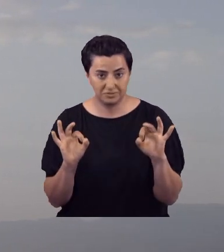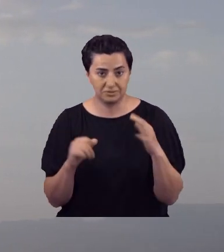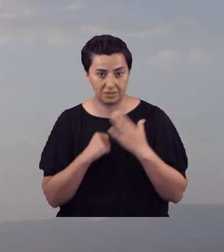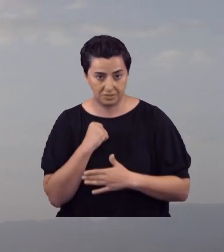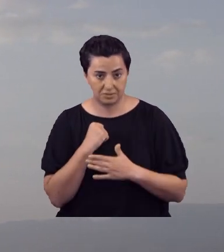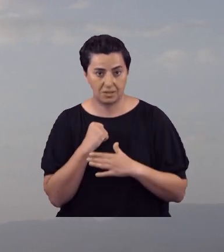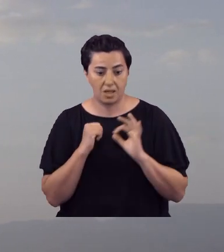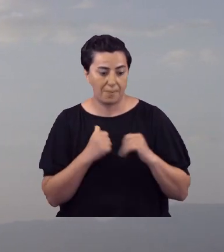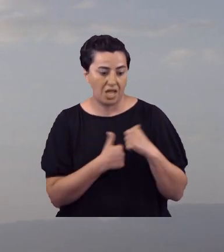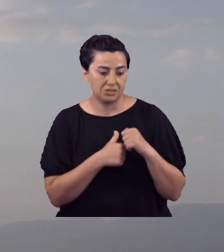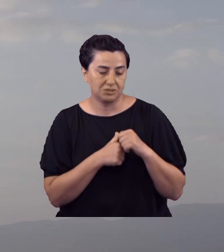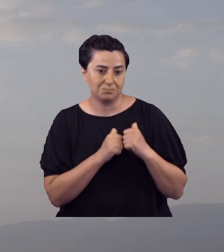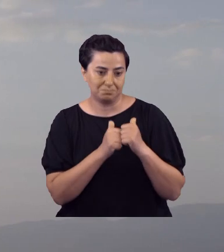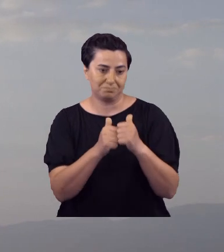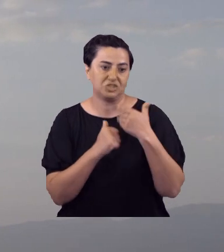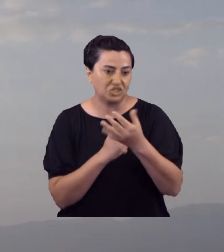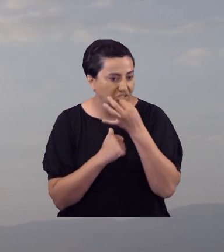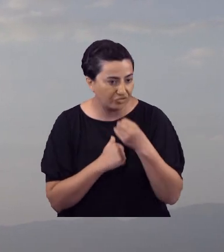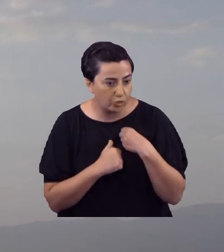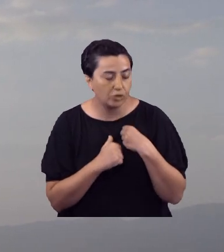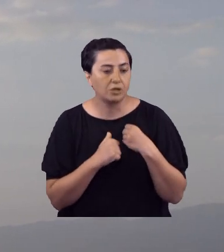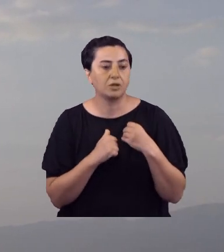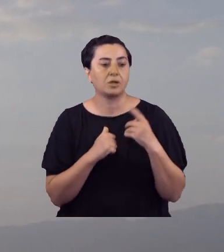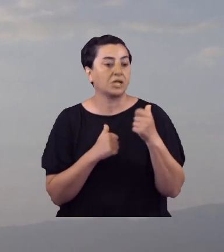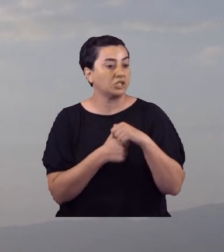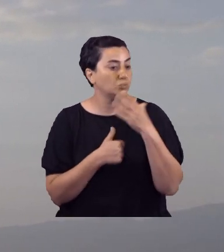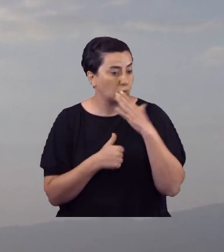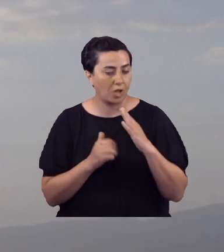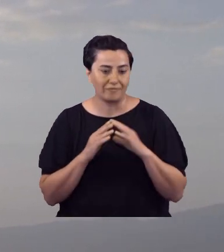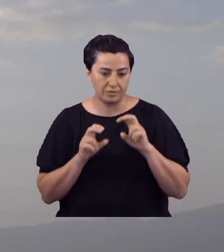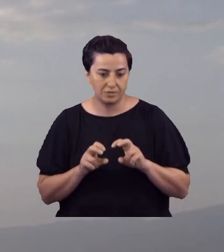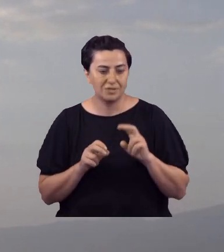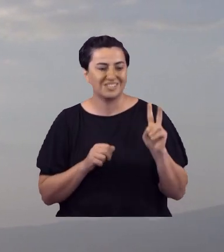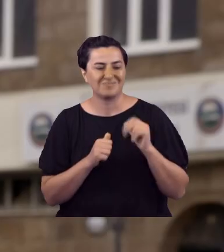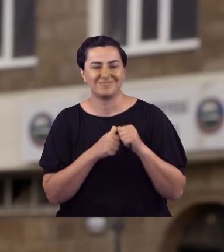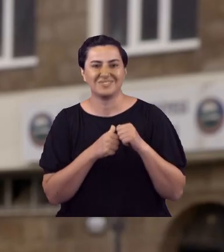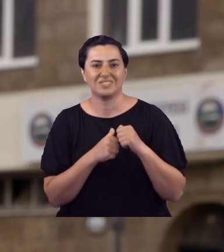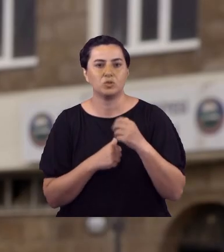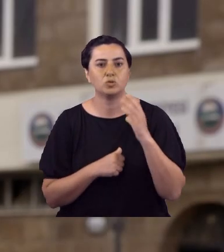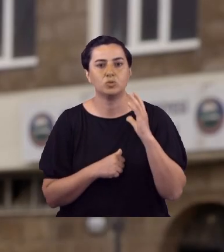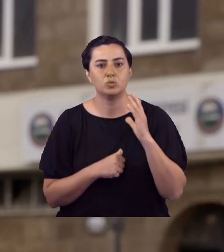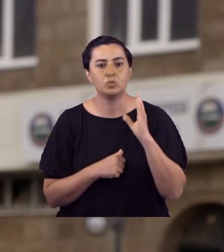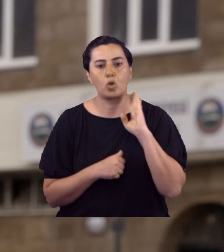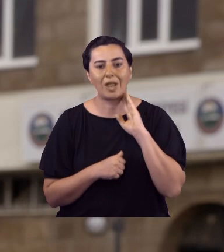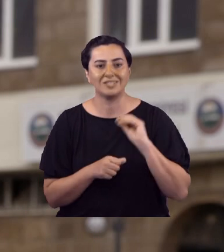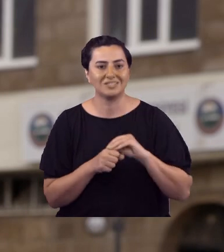yoktu. Hep eşimle beraber çıkardım. Ondan sonra bir gün eşimle çarşıya çıkarken, noterde eşimiz vardı.